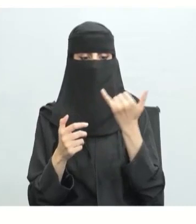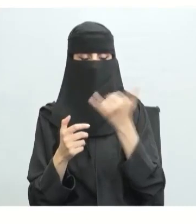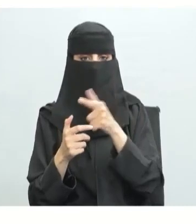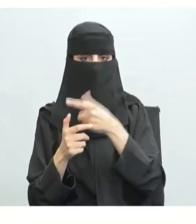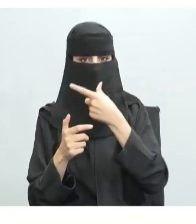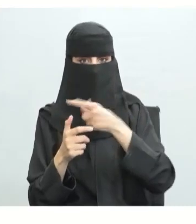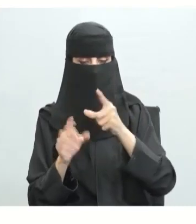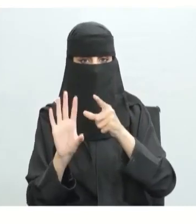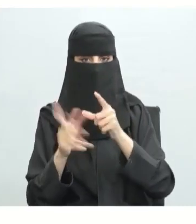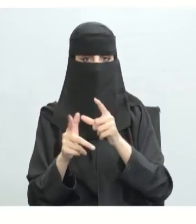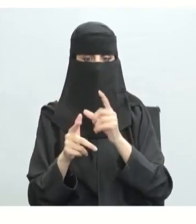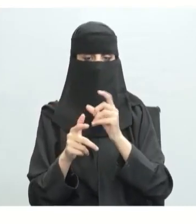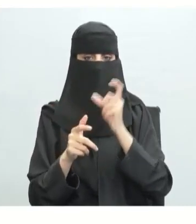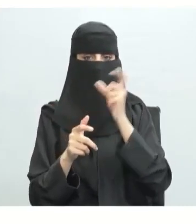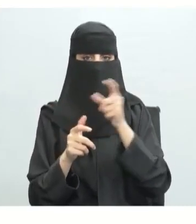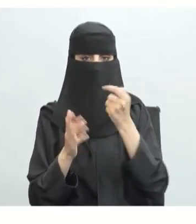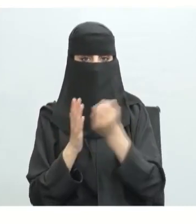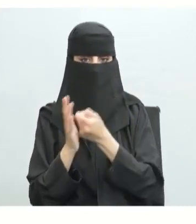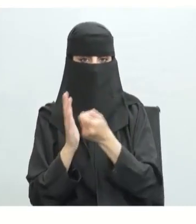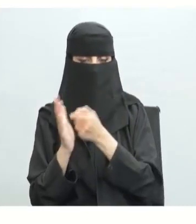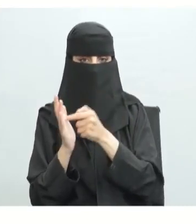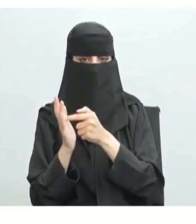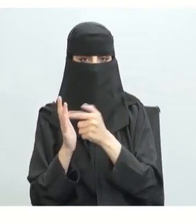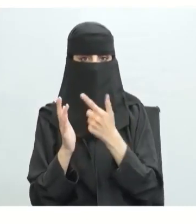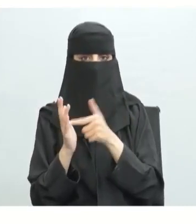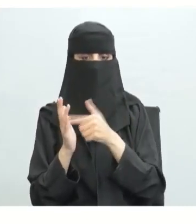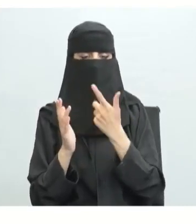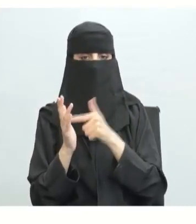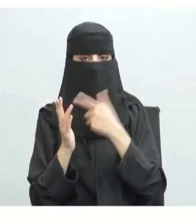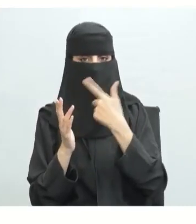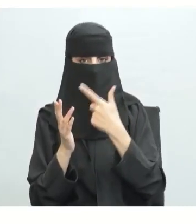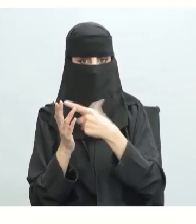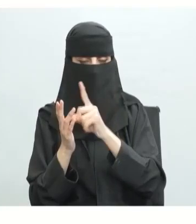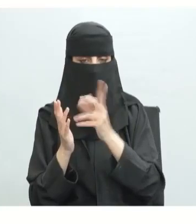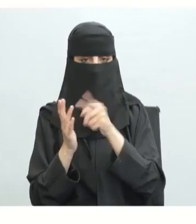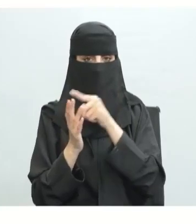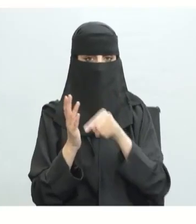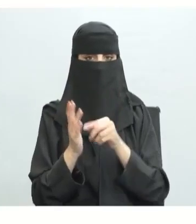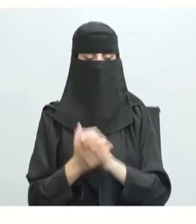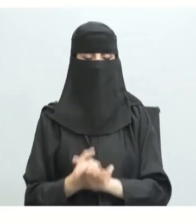تجاوز كلمات العاطفة وتمسك بلغة الأقرام عبارة استخدمها للكاتب في حالة التأييد أم المعارضة